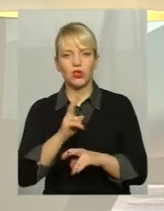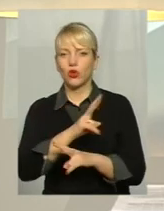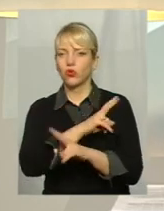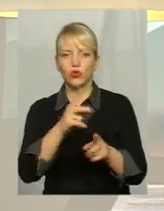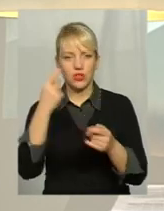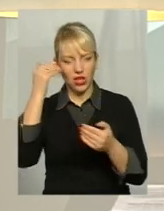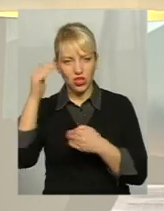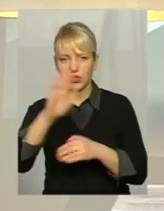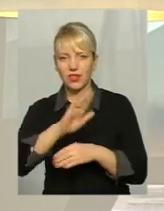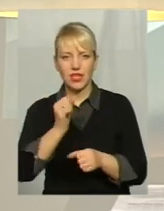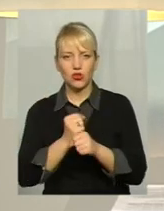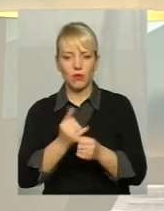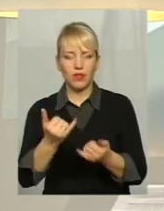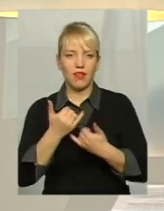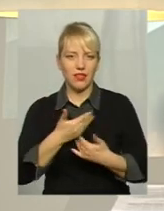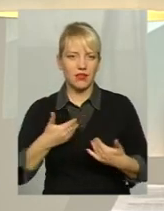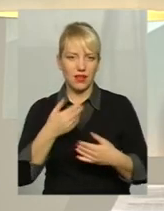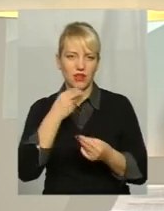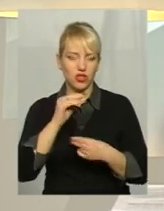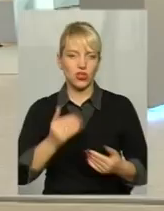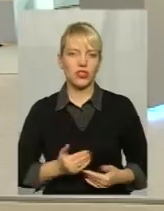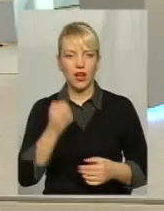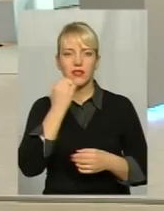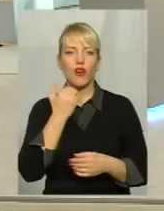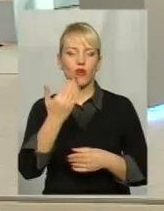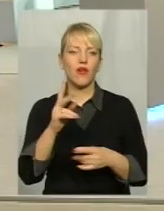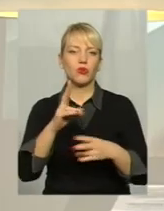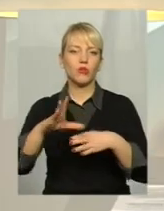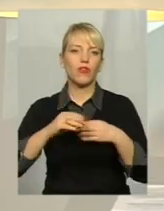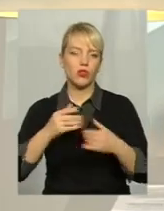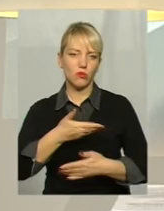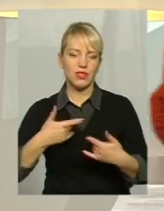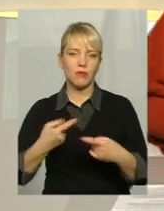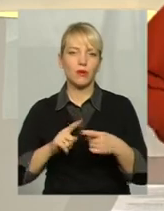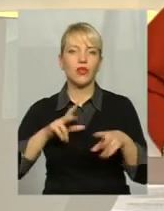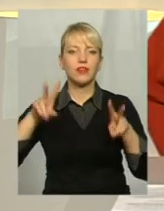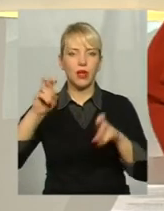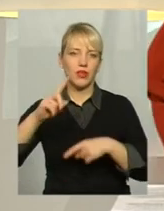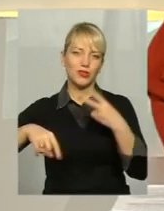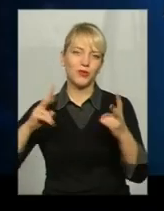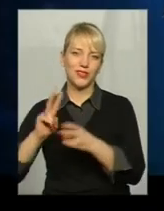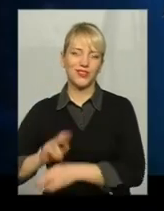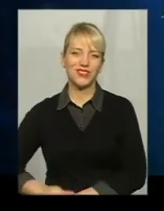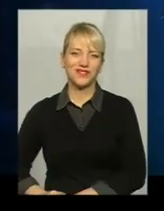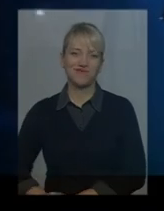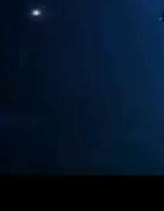зробить для нас кращого життя Дякую вам за сьогоднішній ефір, дякую всім, хто був з нами, це була тема, побачимо завтра